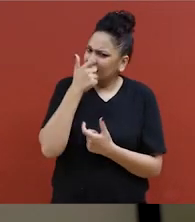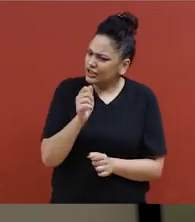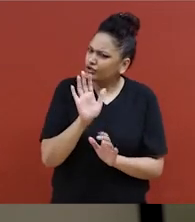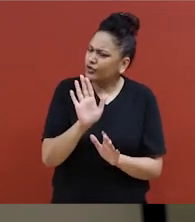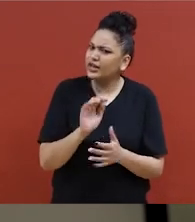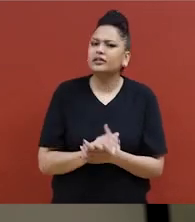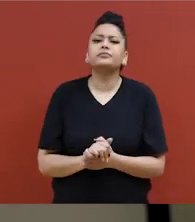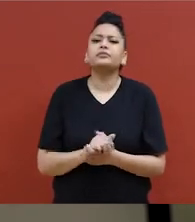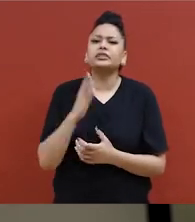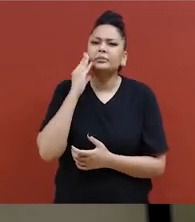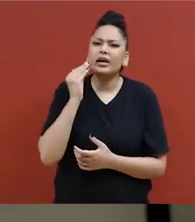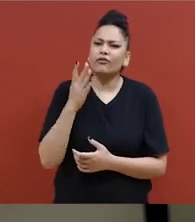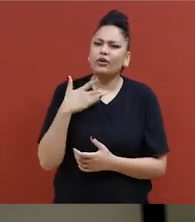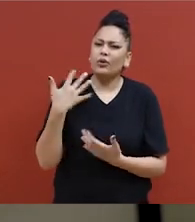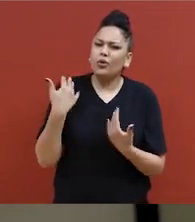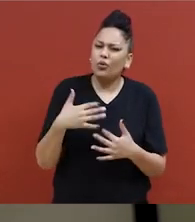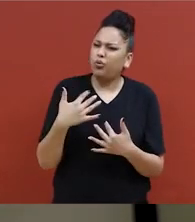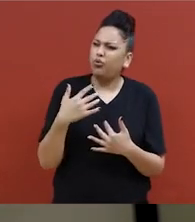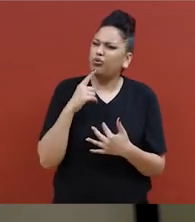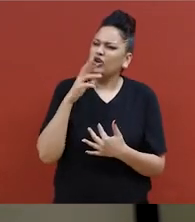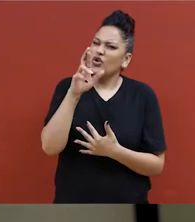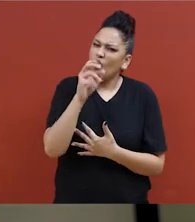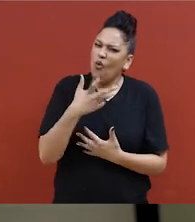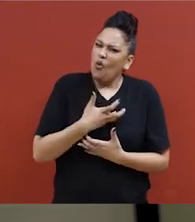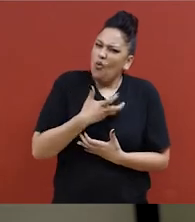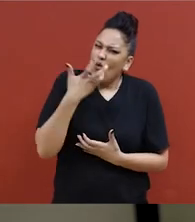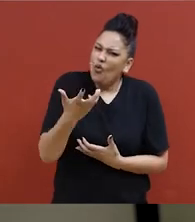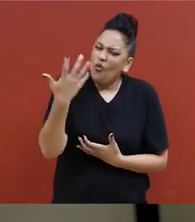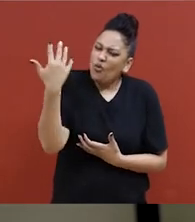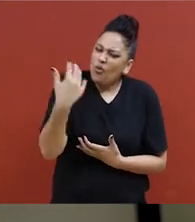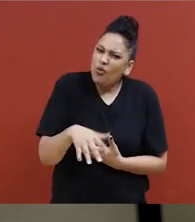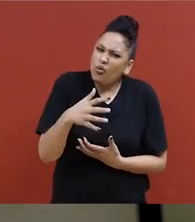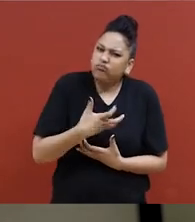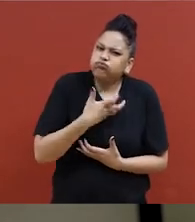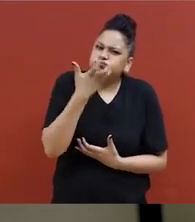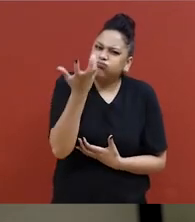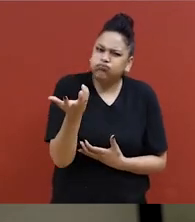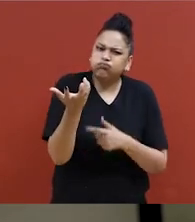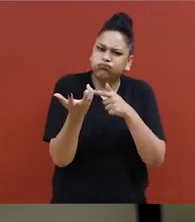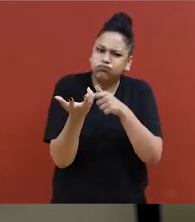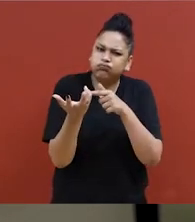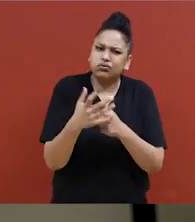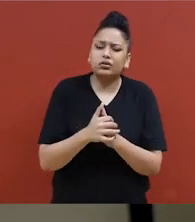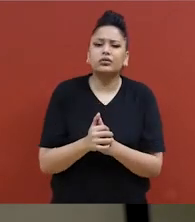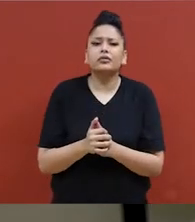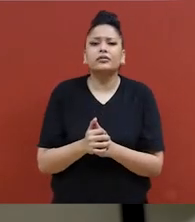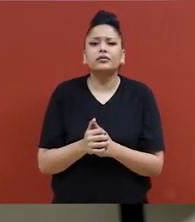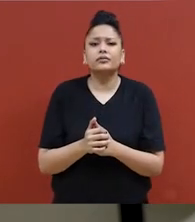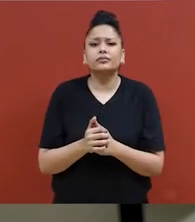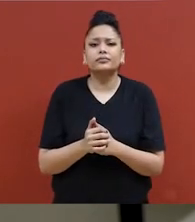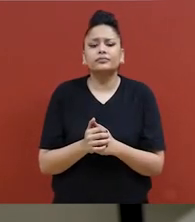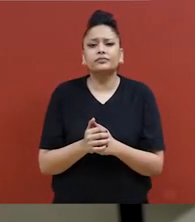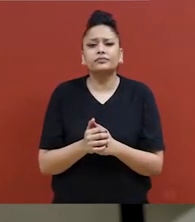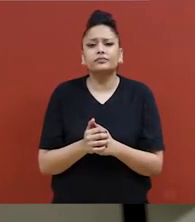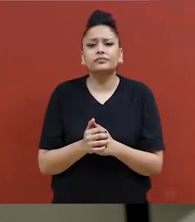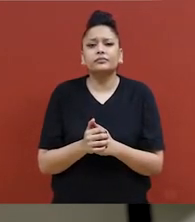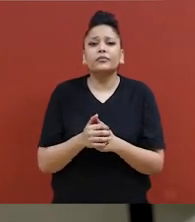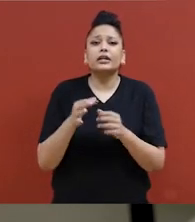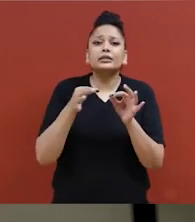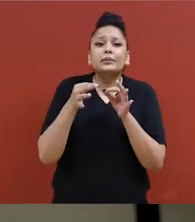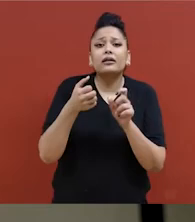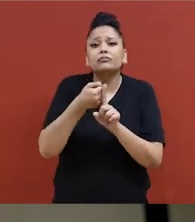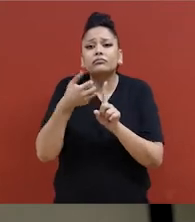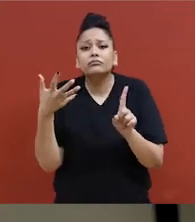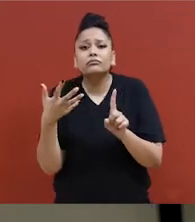parfois, même simplement en partageant ce genre de situation, et je pense que vous touchez à la notion de...